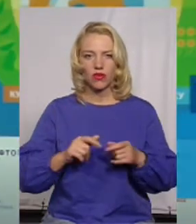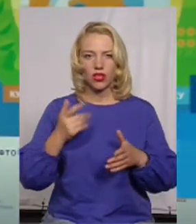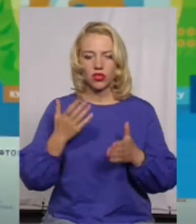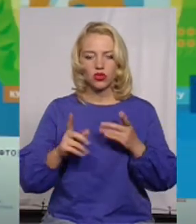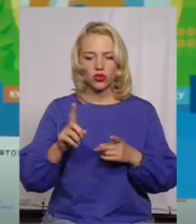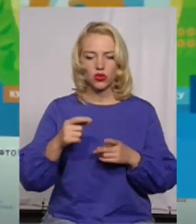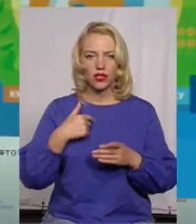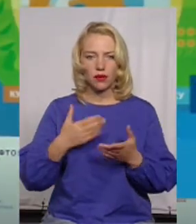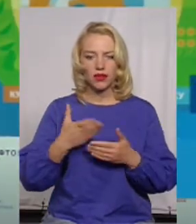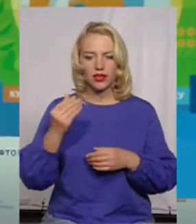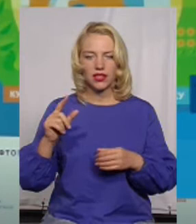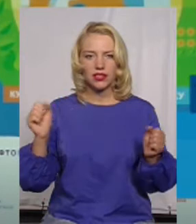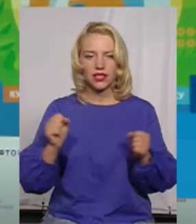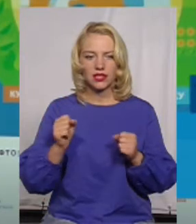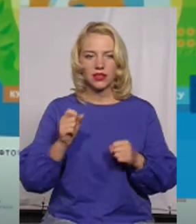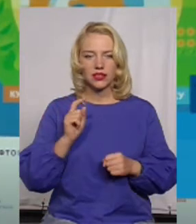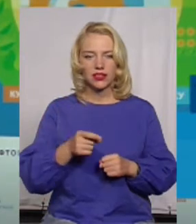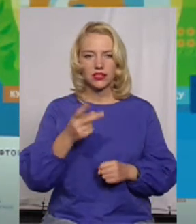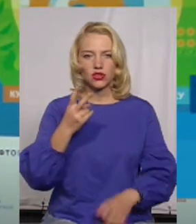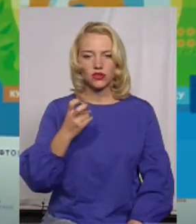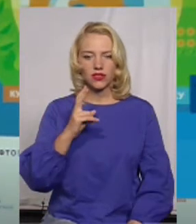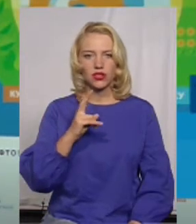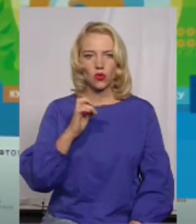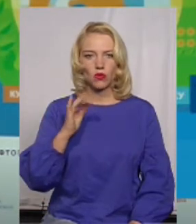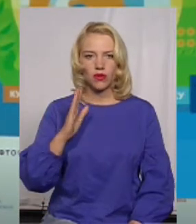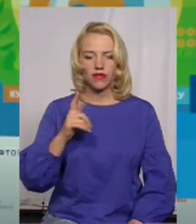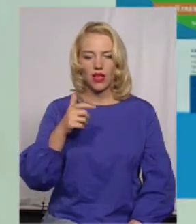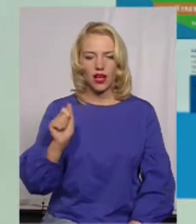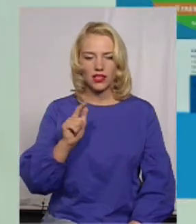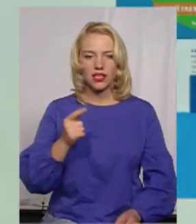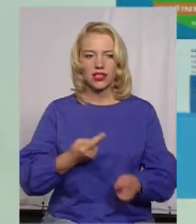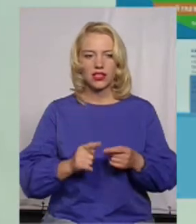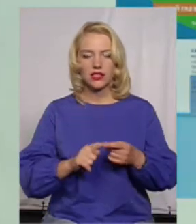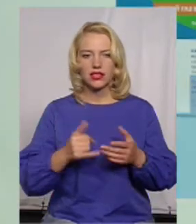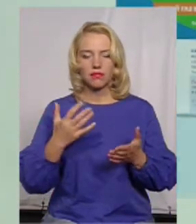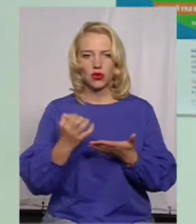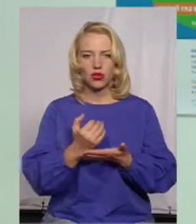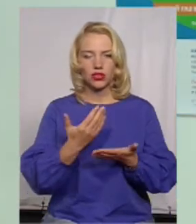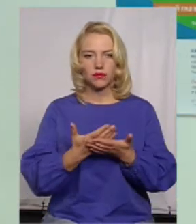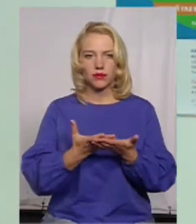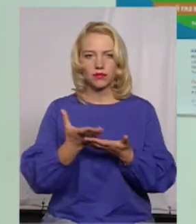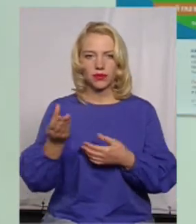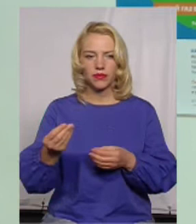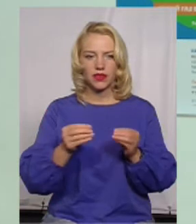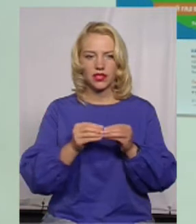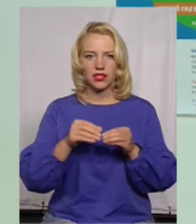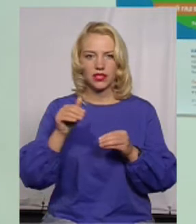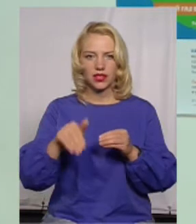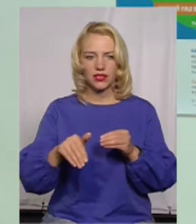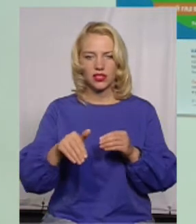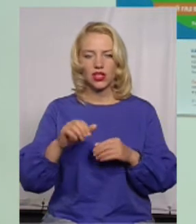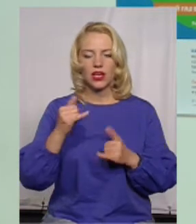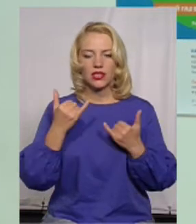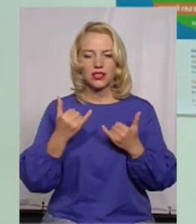платила за зиму 1200 кубів газ, виходило не десь 10 тисяч.